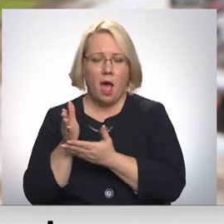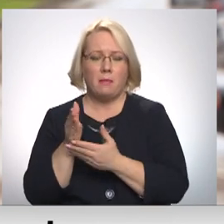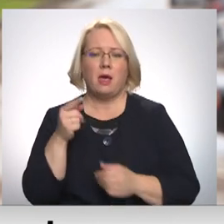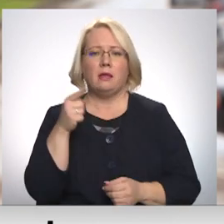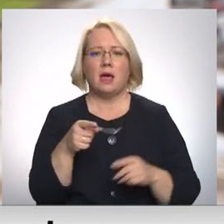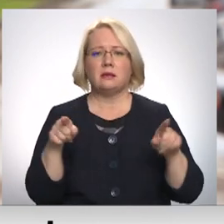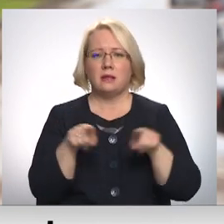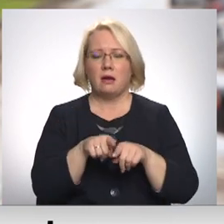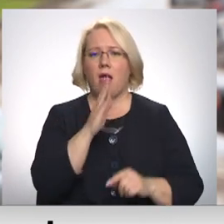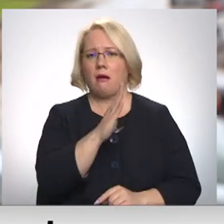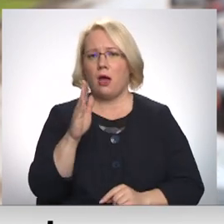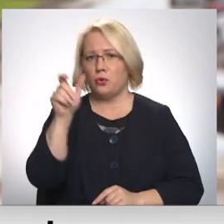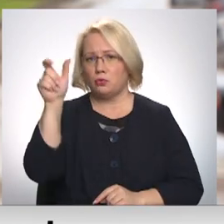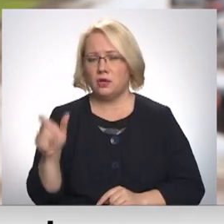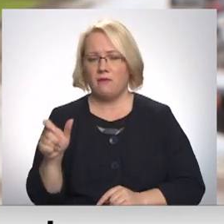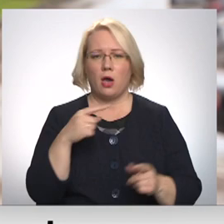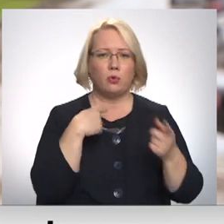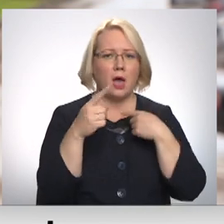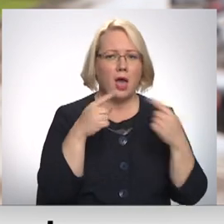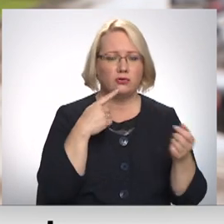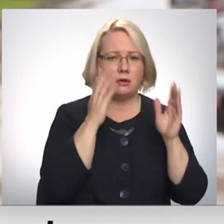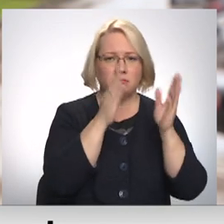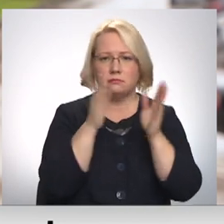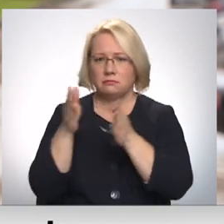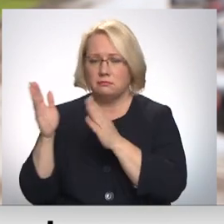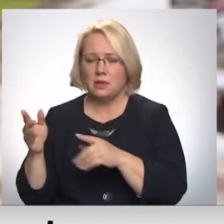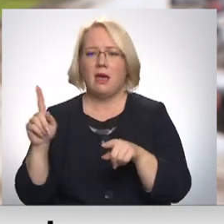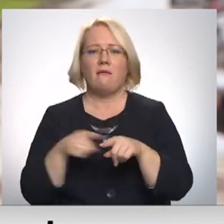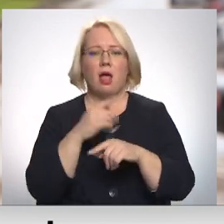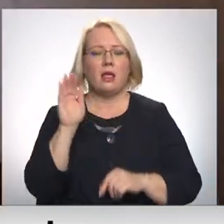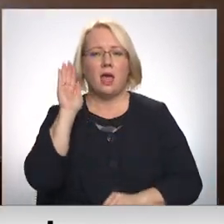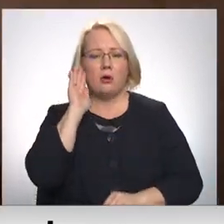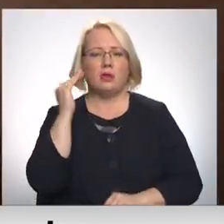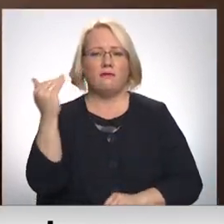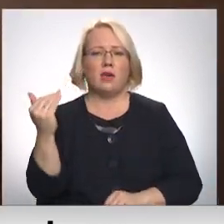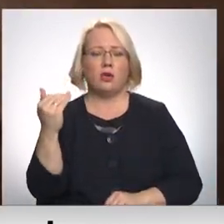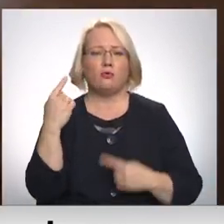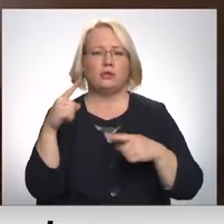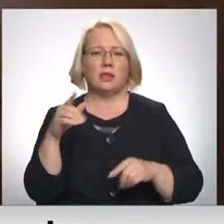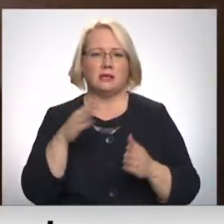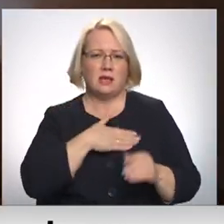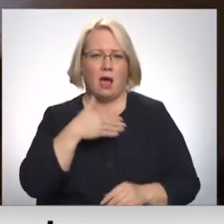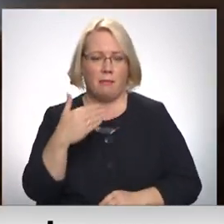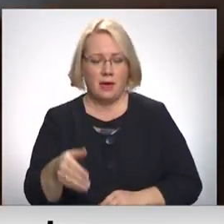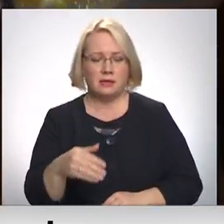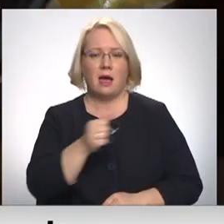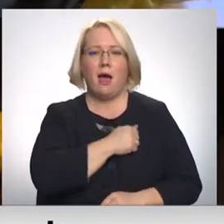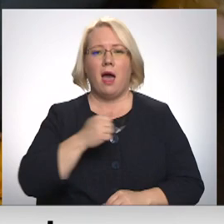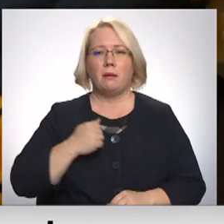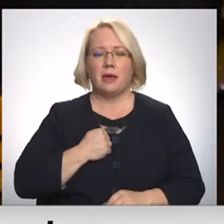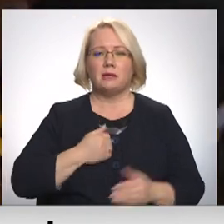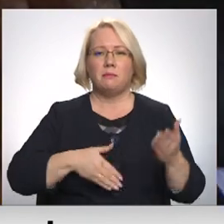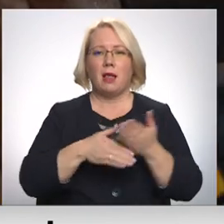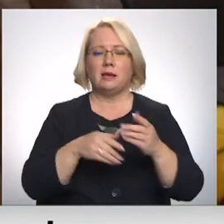Tas arī ar katru cilvēku ir jāizrunājas, jāuzklausā viņa vēl paralēlās sāpes. Lai gan NBS palīdzība piesaistīta tikai